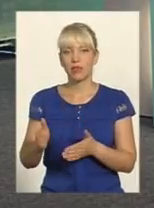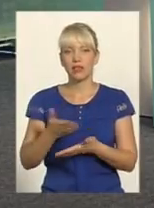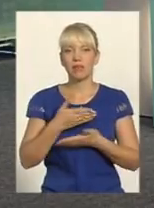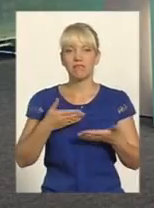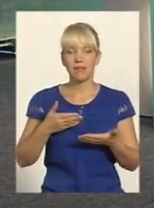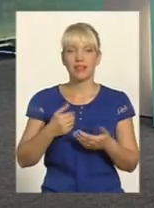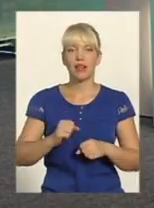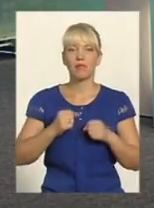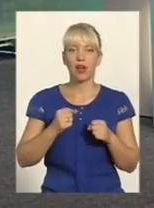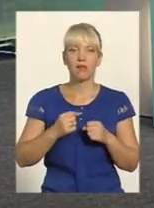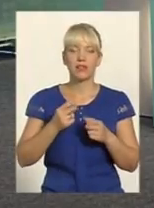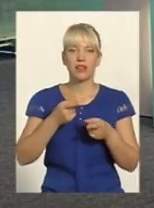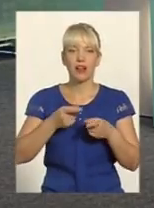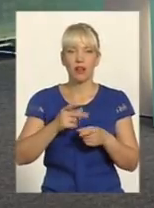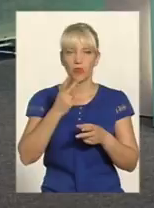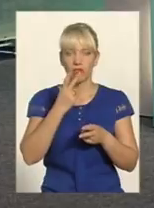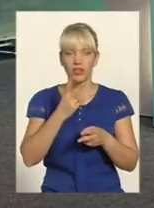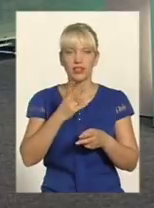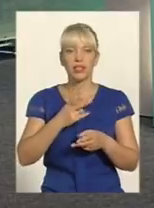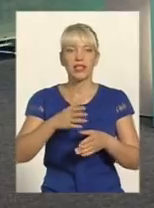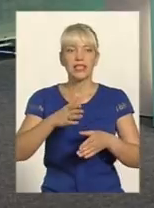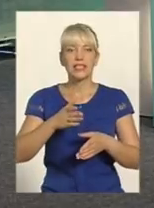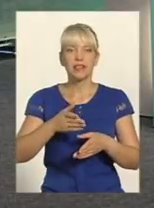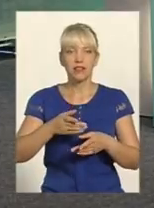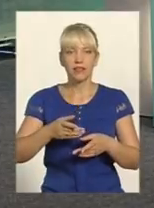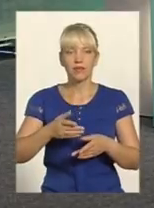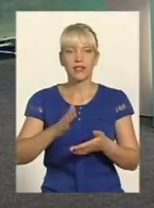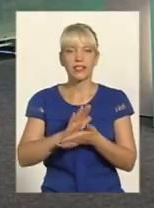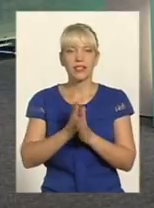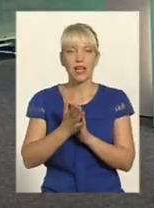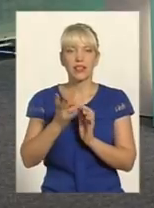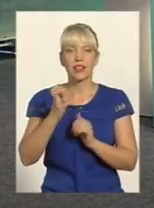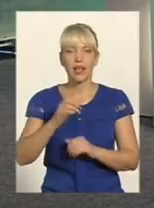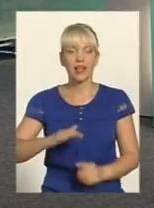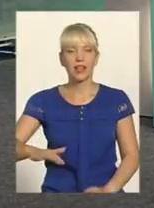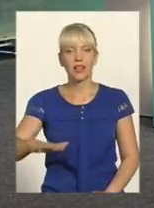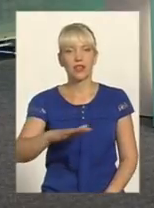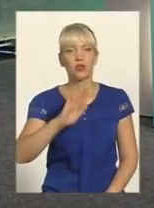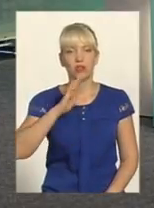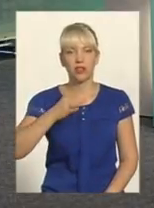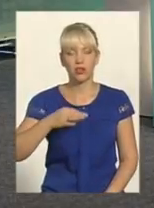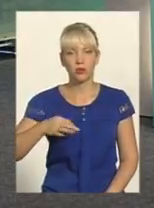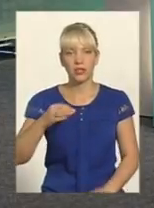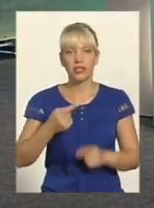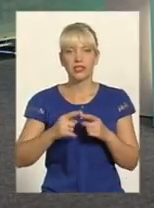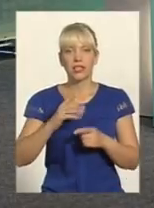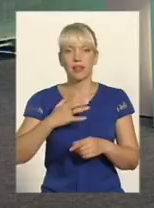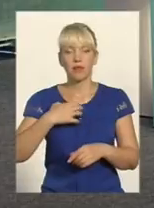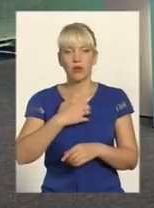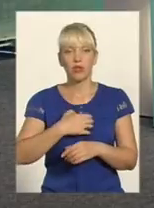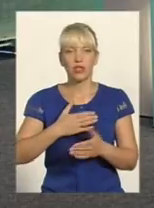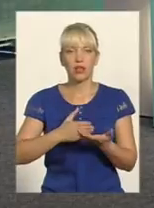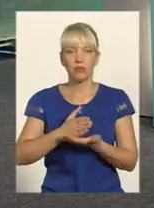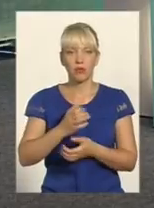правопорядку на території області І так, як це є пріоритетний напрямок роботи, і так, як ми бачимо, що люди нам почали